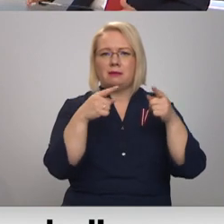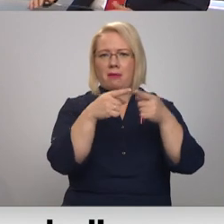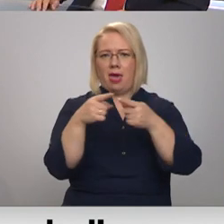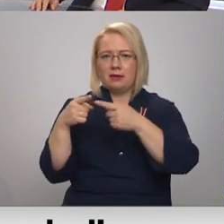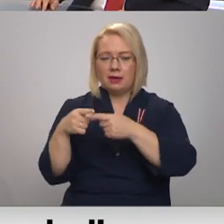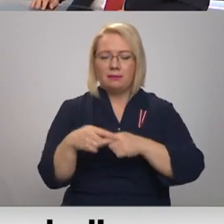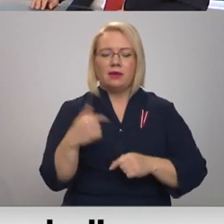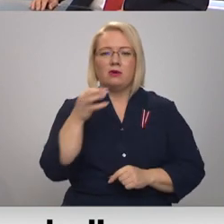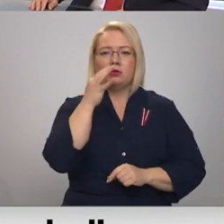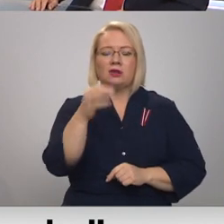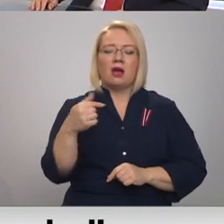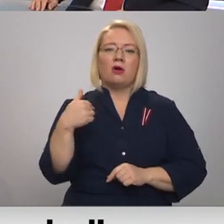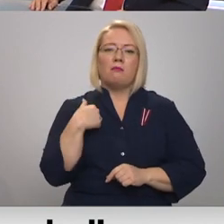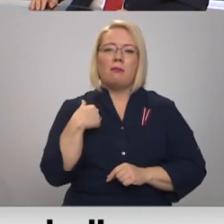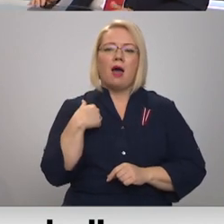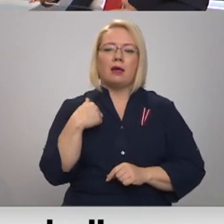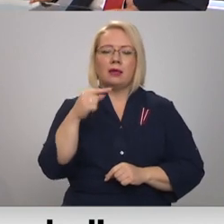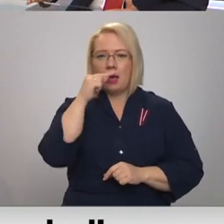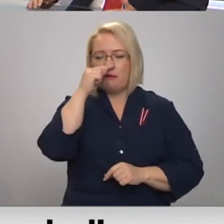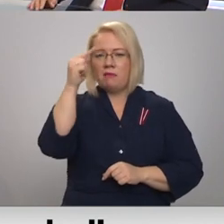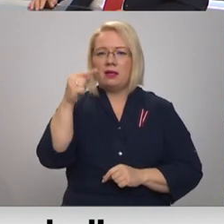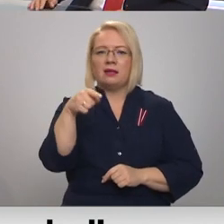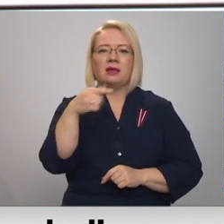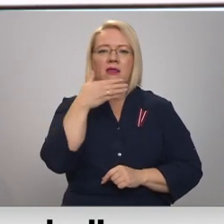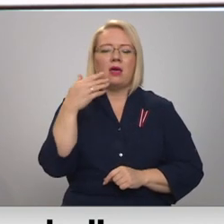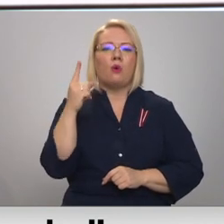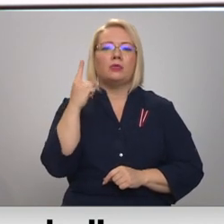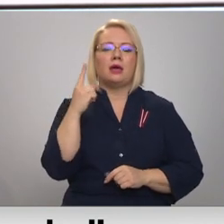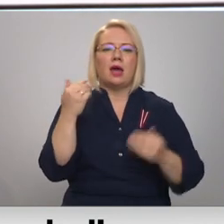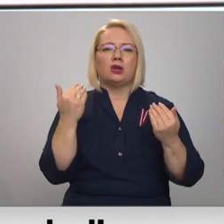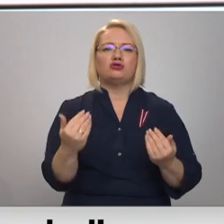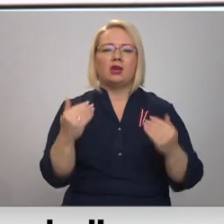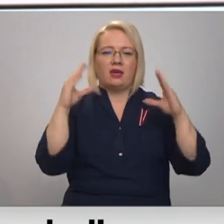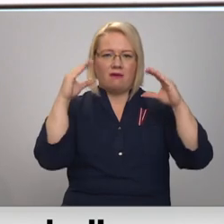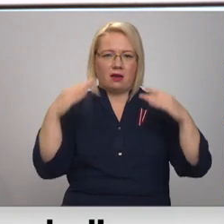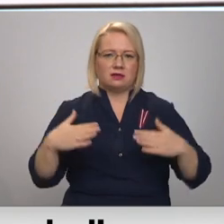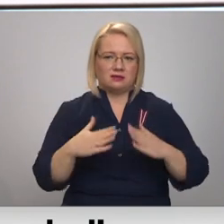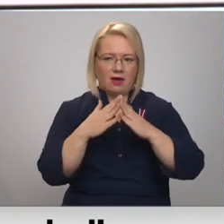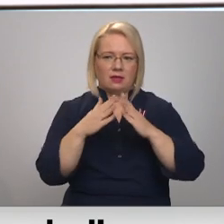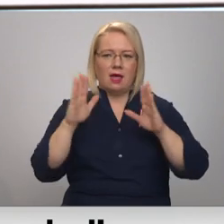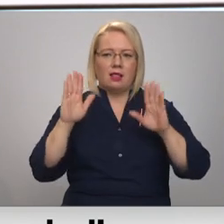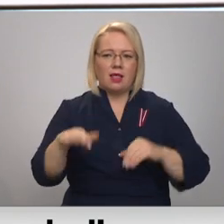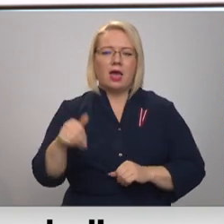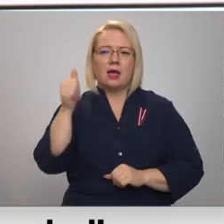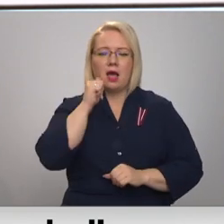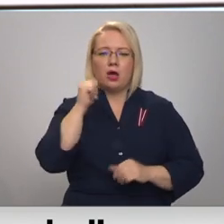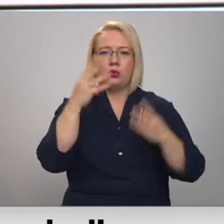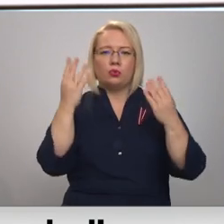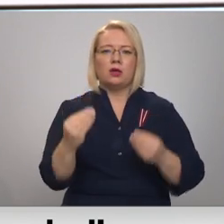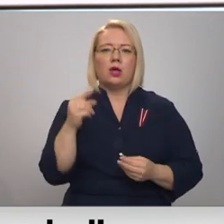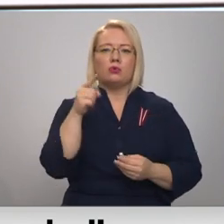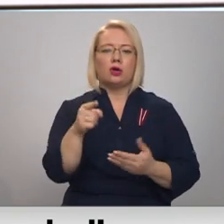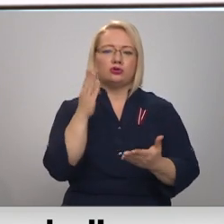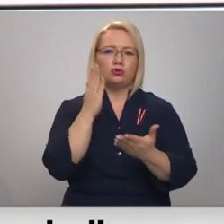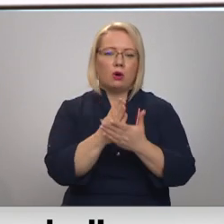Nu, pirmkārt, fondam būtu tomēr jāparēpējās, lai tie nav tikai šī vakaras svētki. Lai katru dienu tas notiktos